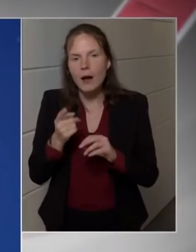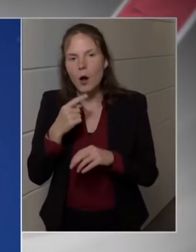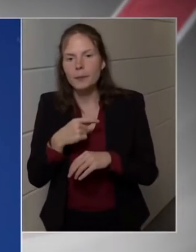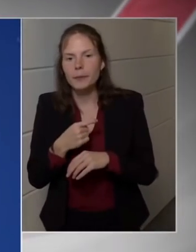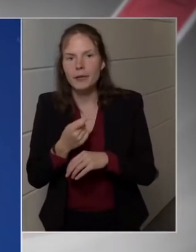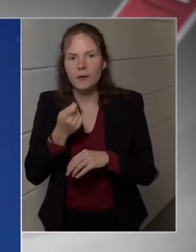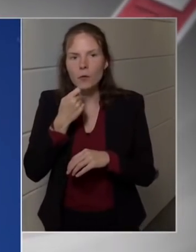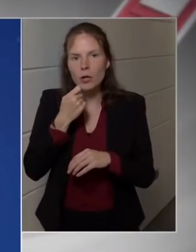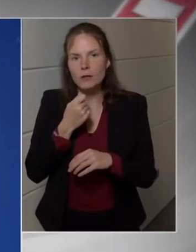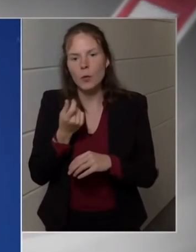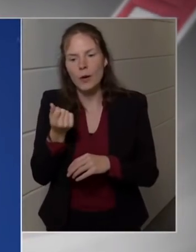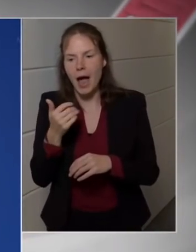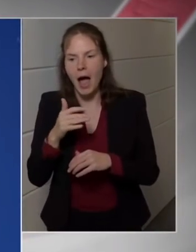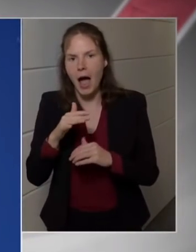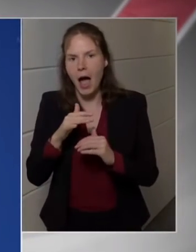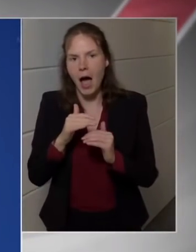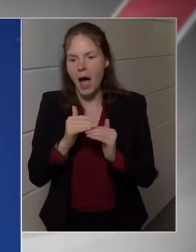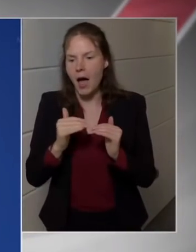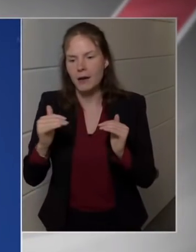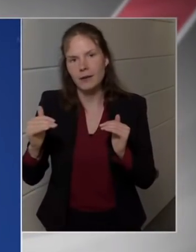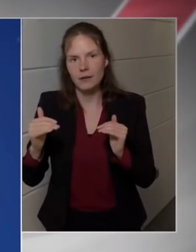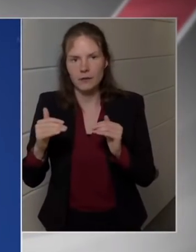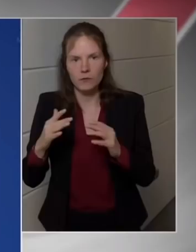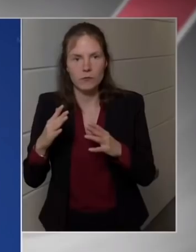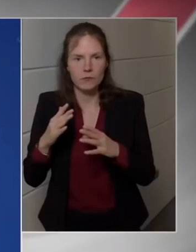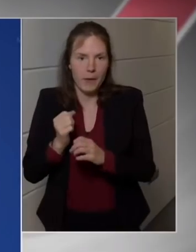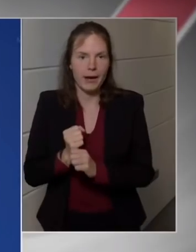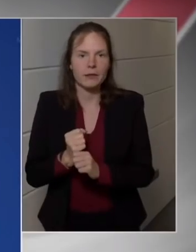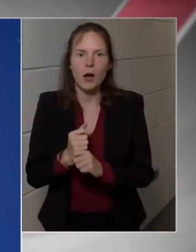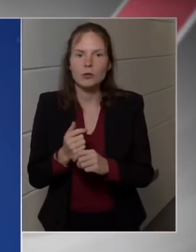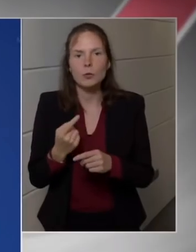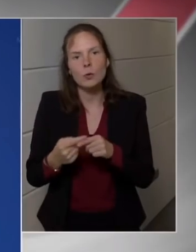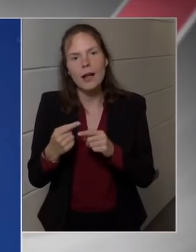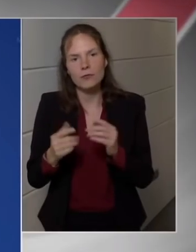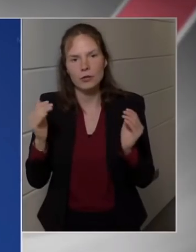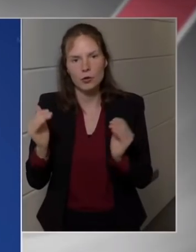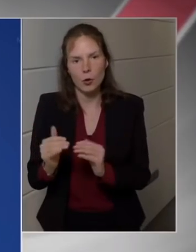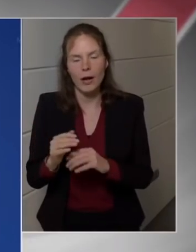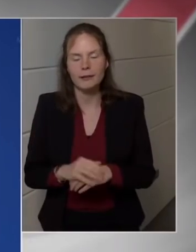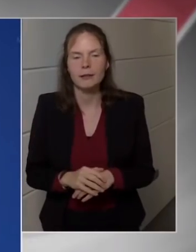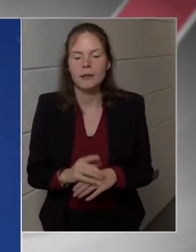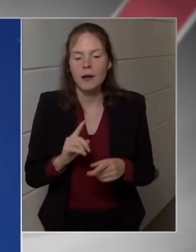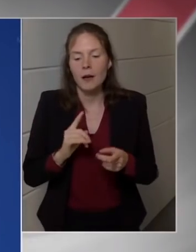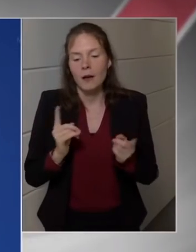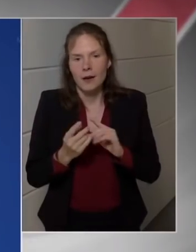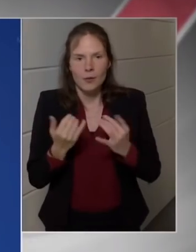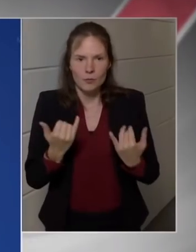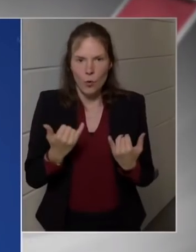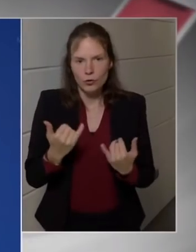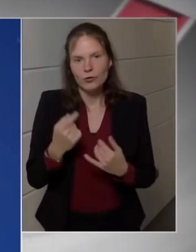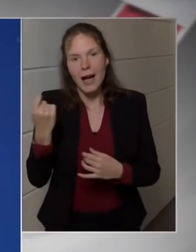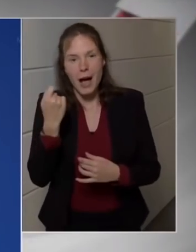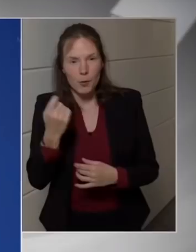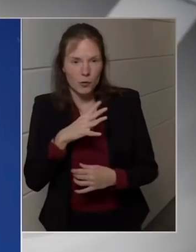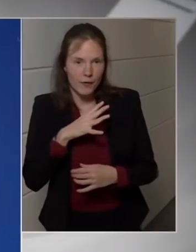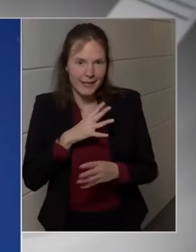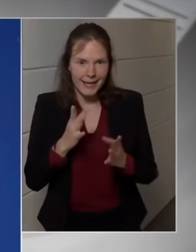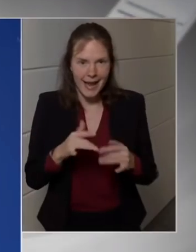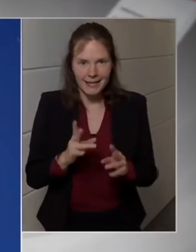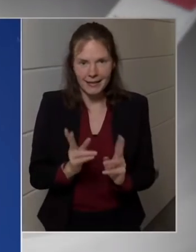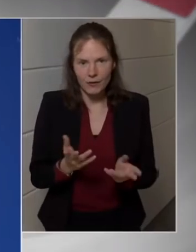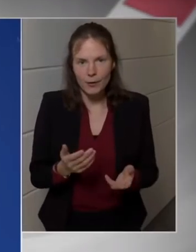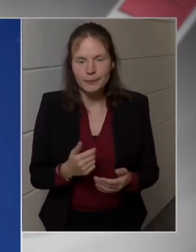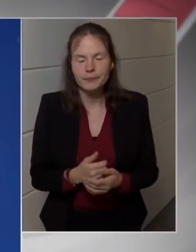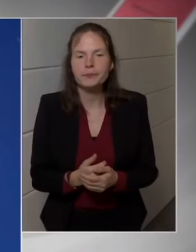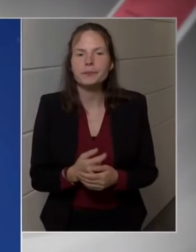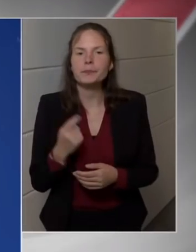azt láthatjuk, hogy háromszoros, négyszeres, ötszörös vagy akár hatszoros növekedés is történt. Ennek ellenére Magyarország a fogyasztói árak tekintetében